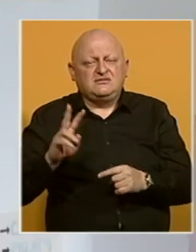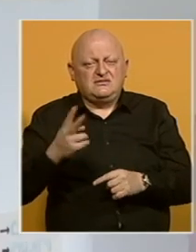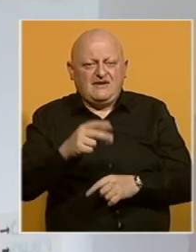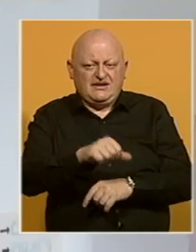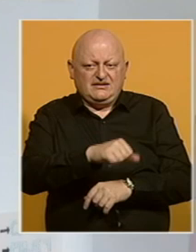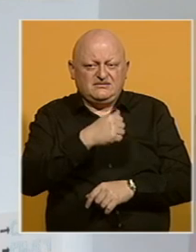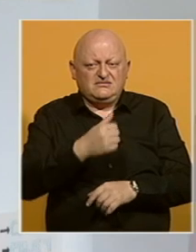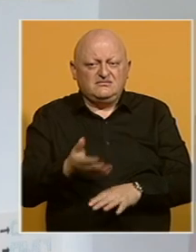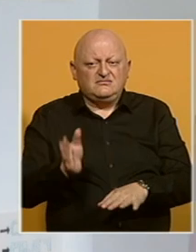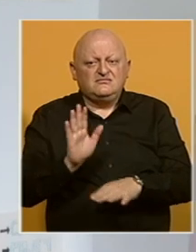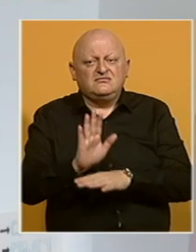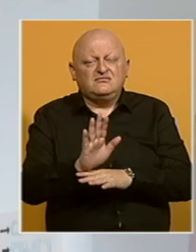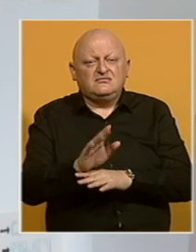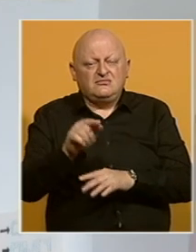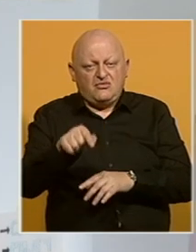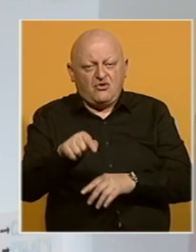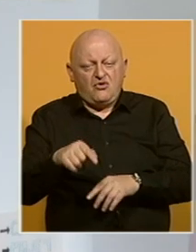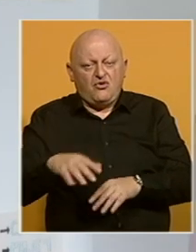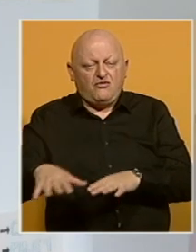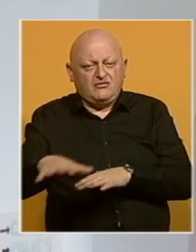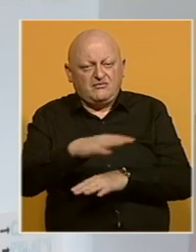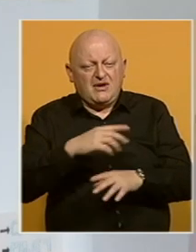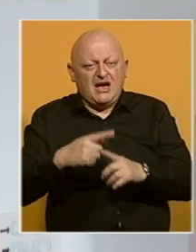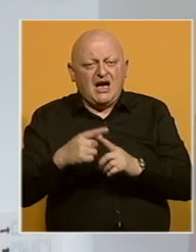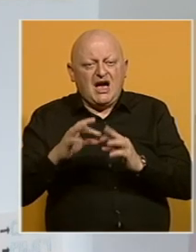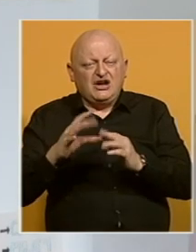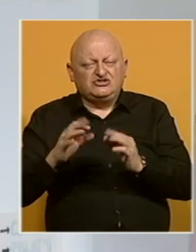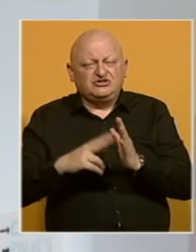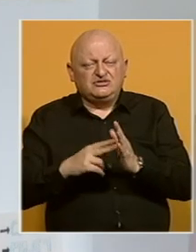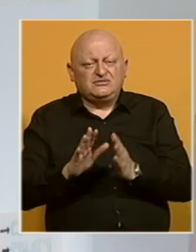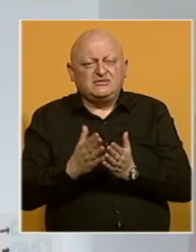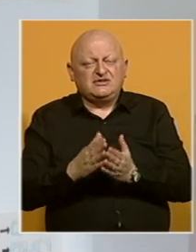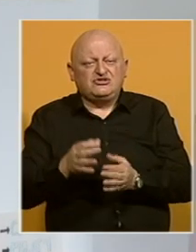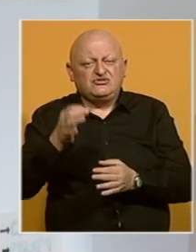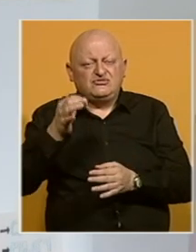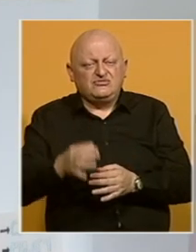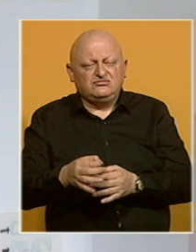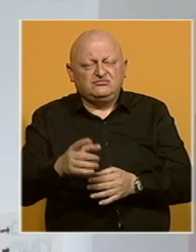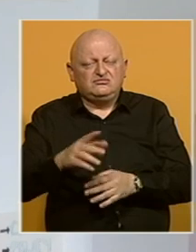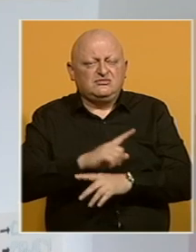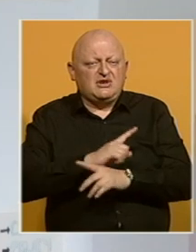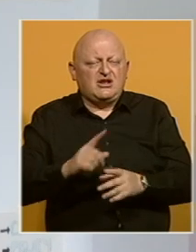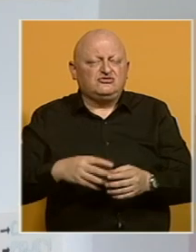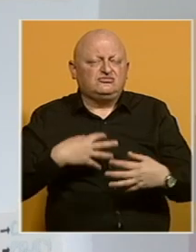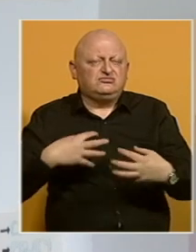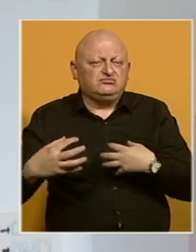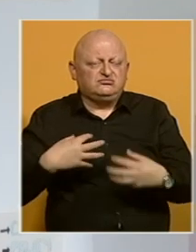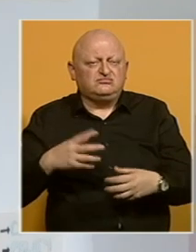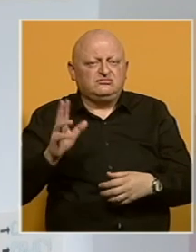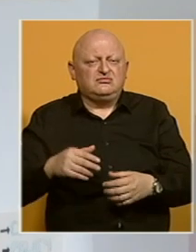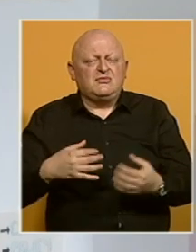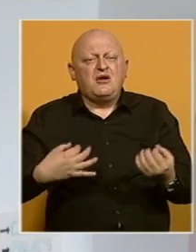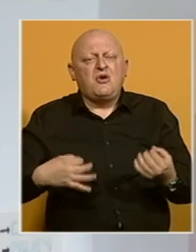godina prisutni u moj kraju u Hašanima sa književnom kolornijom, različnim predstavima, čak imamo jedan